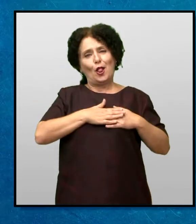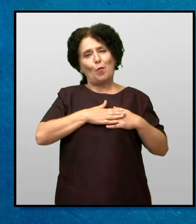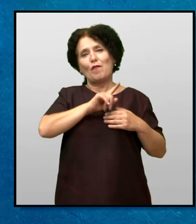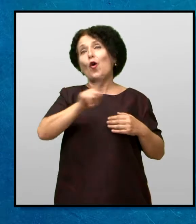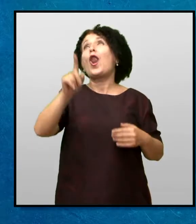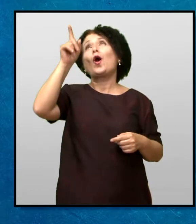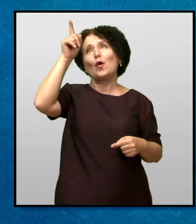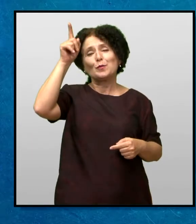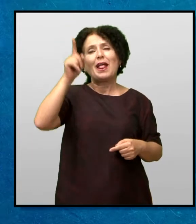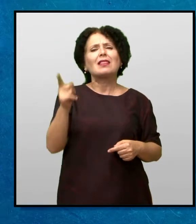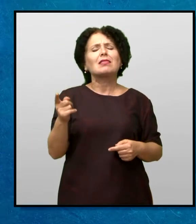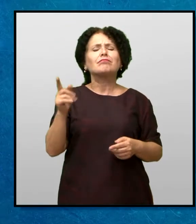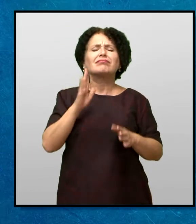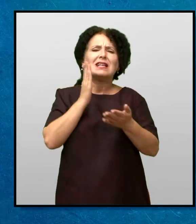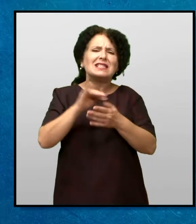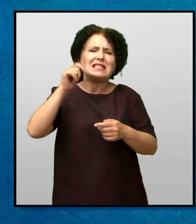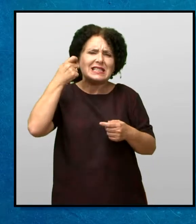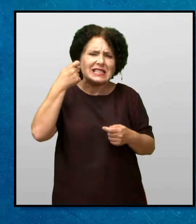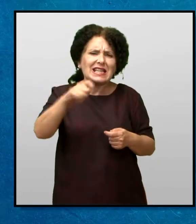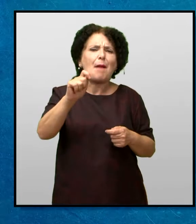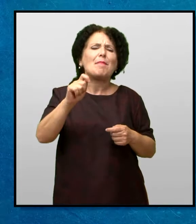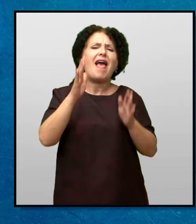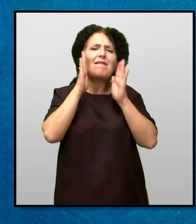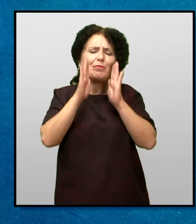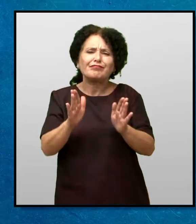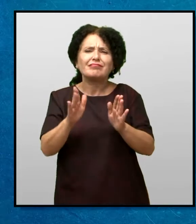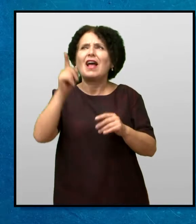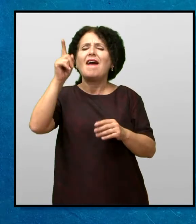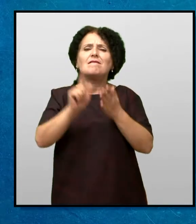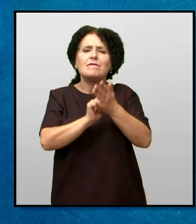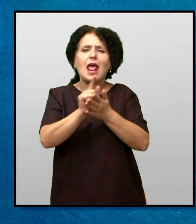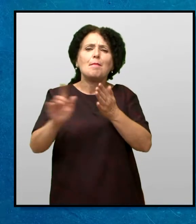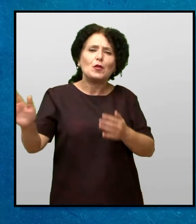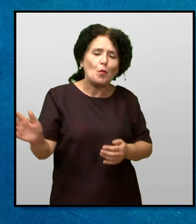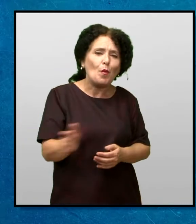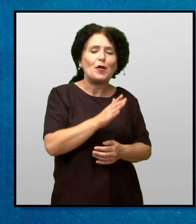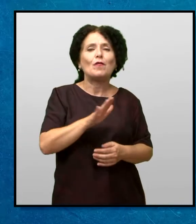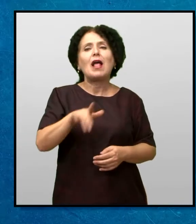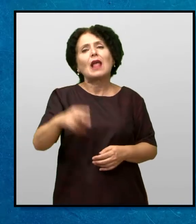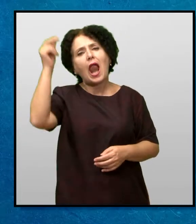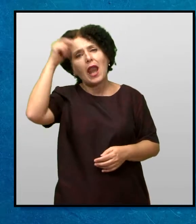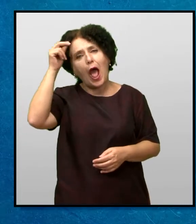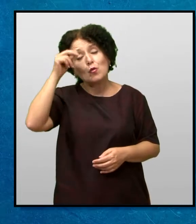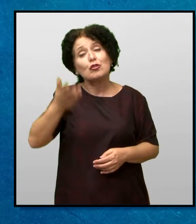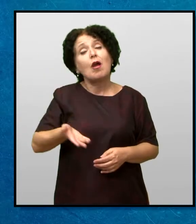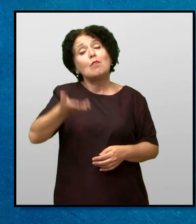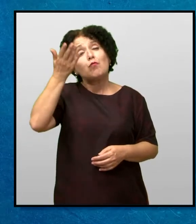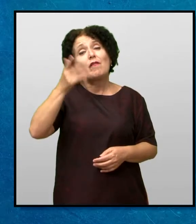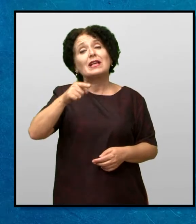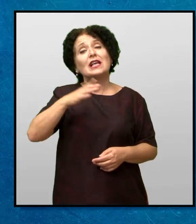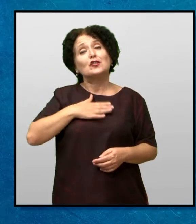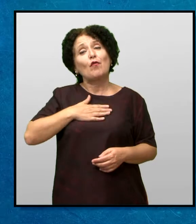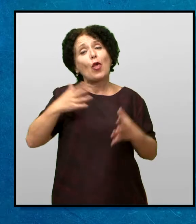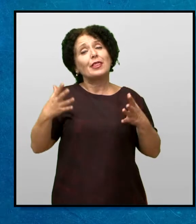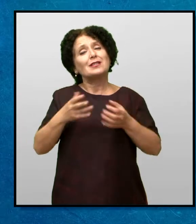Бог И таа стануваше се поскапоцена како што минуваше времето Таа научи повеќе за